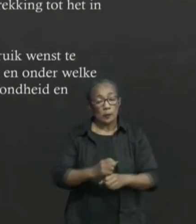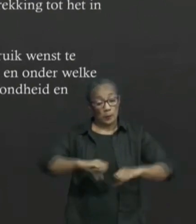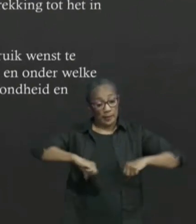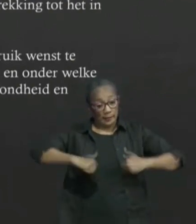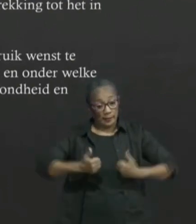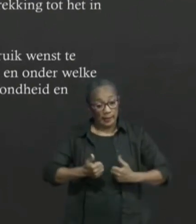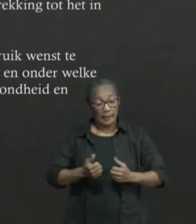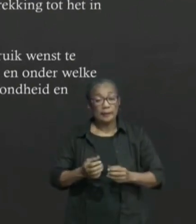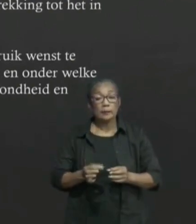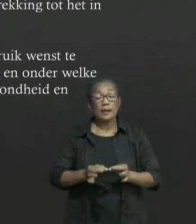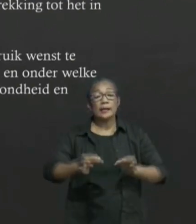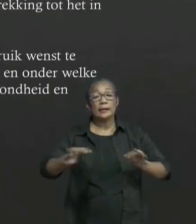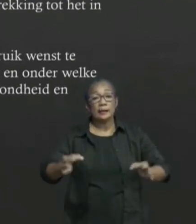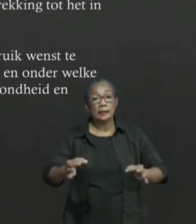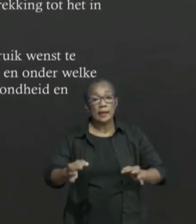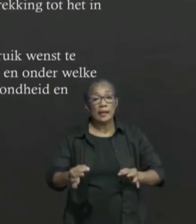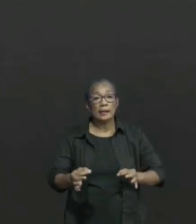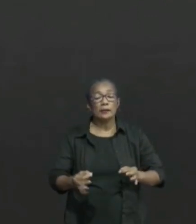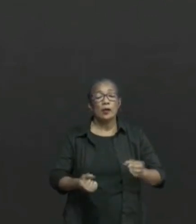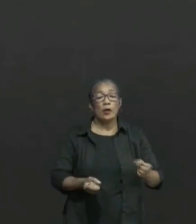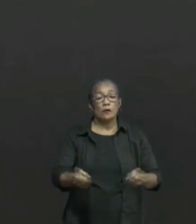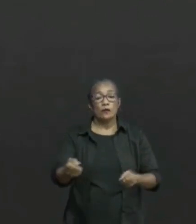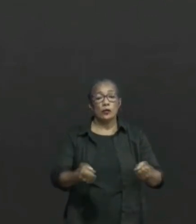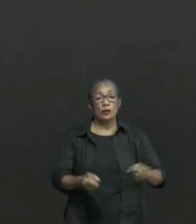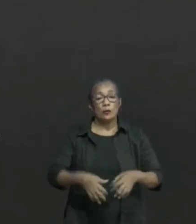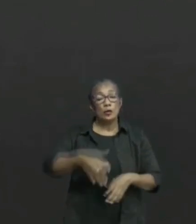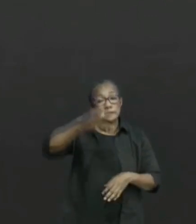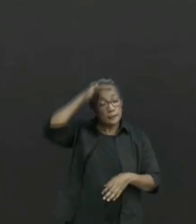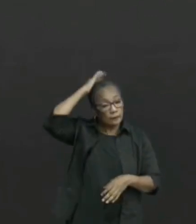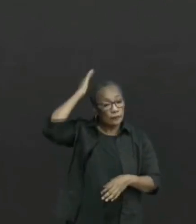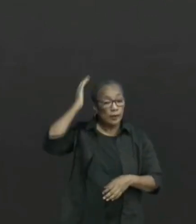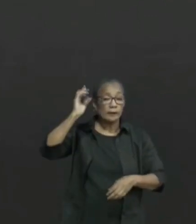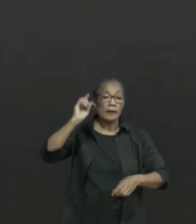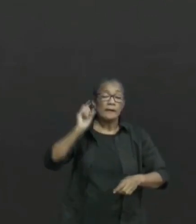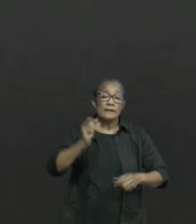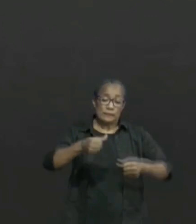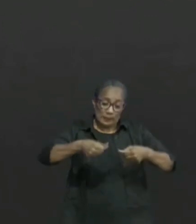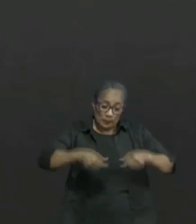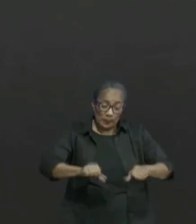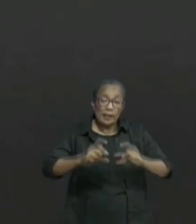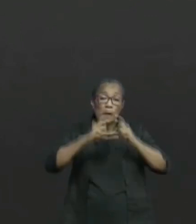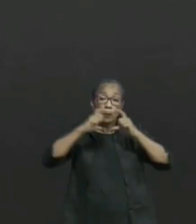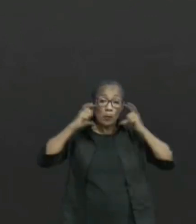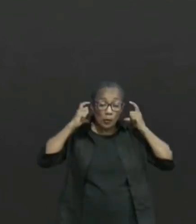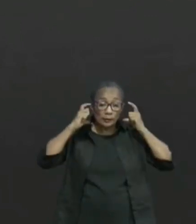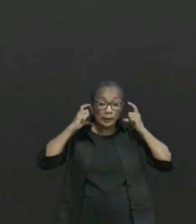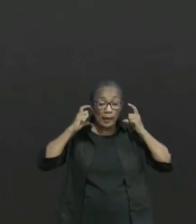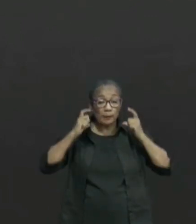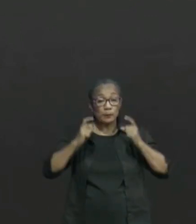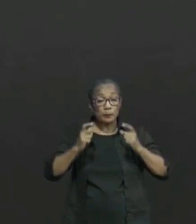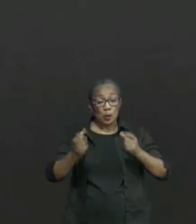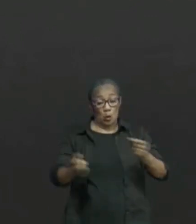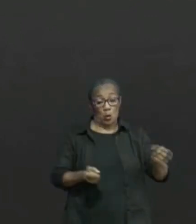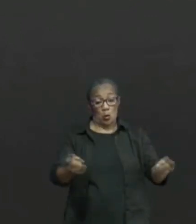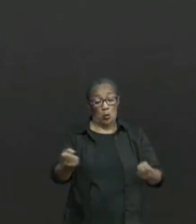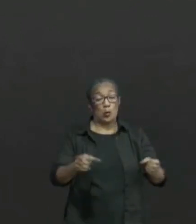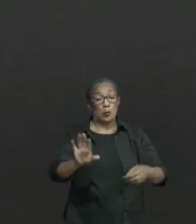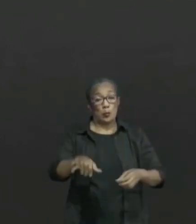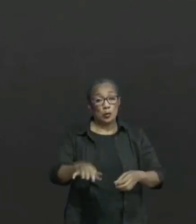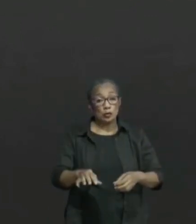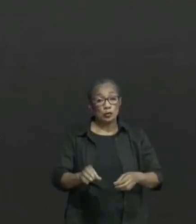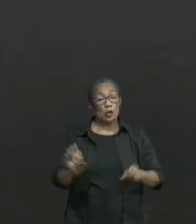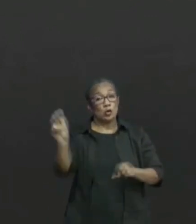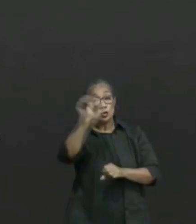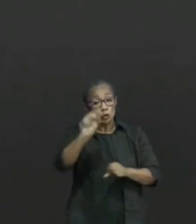richtlijnen voor de buschauffeurs. Verplicht mondkap tijdens de rit. Houd de bus schoon na elke rit.